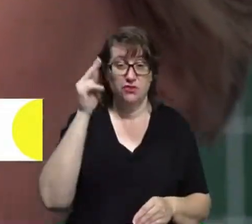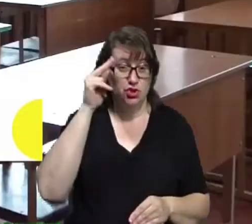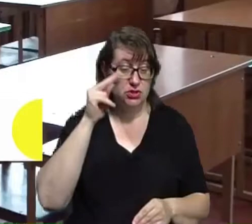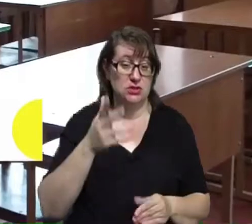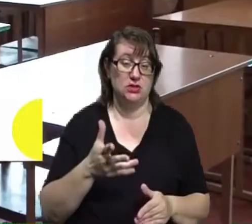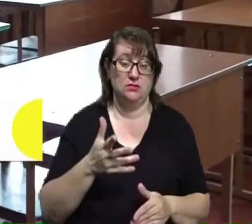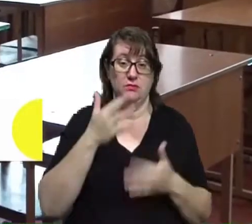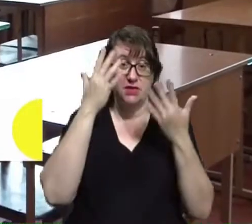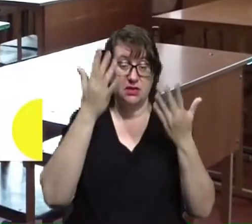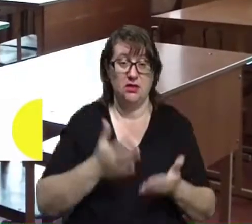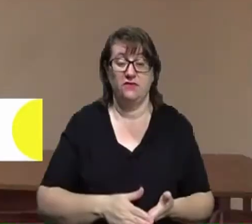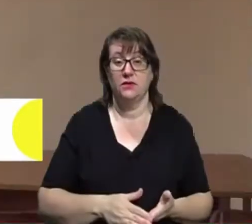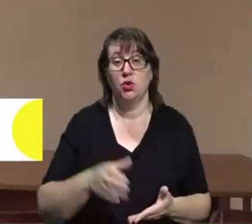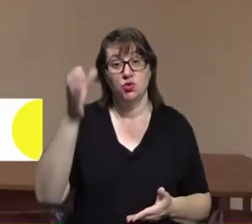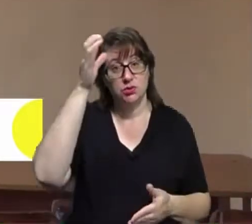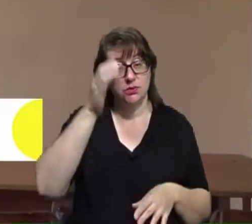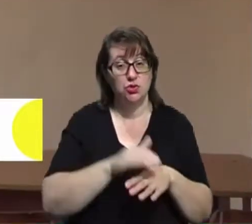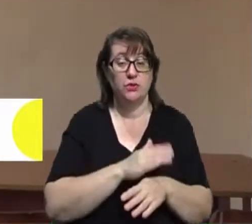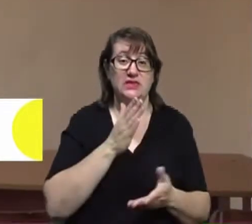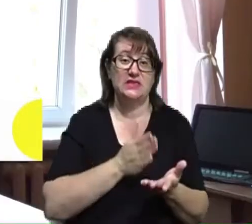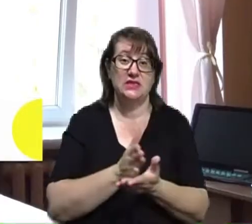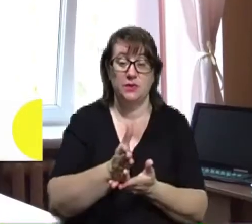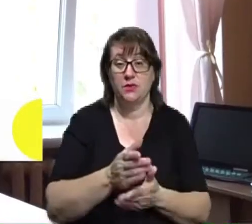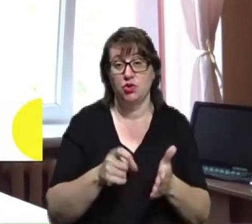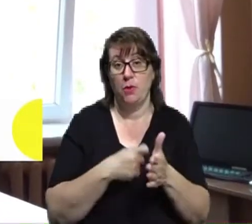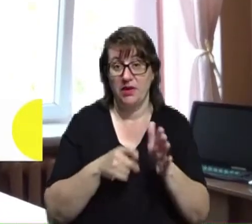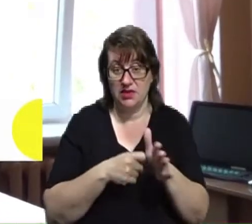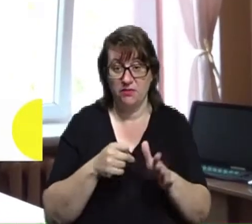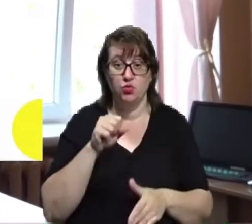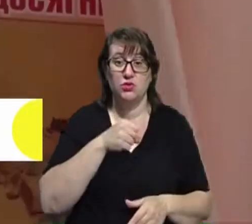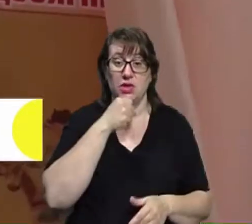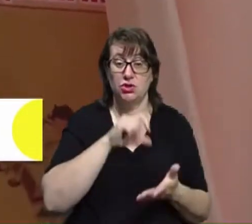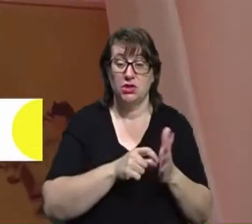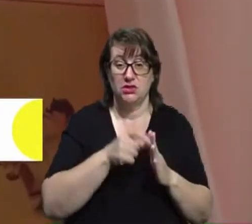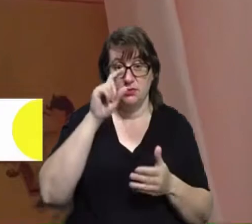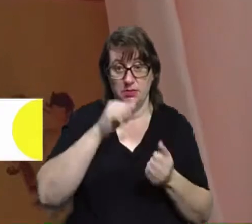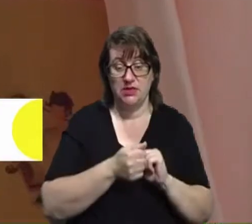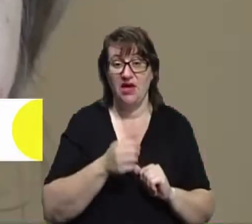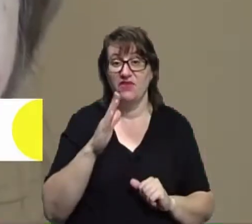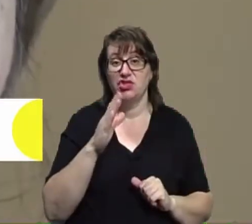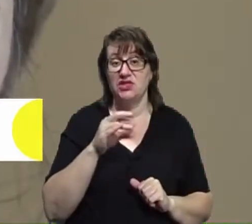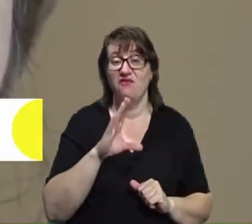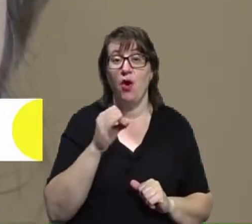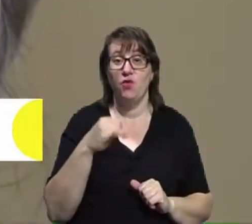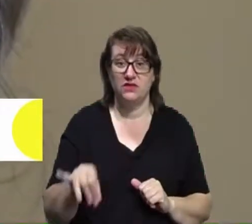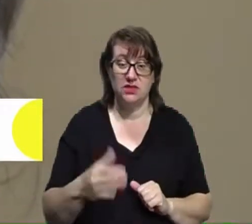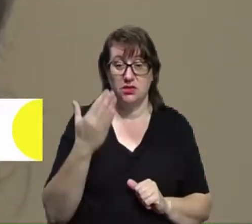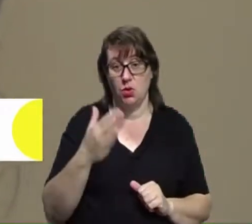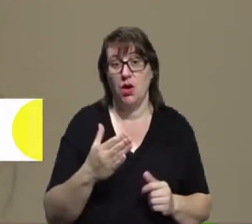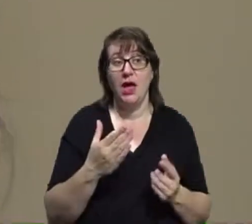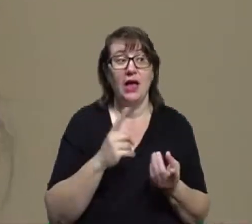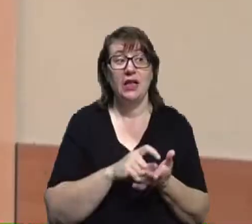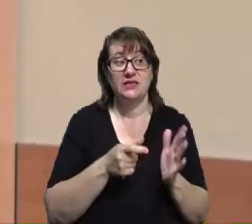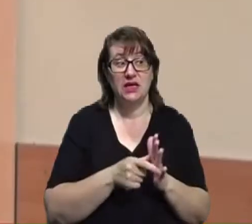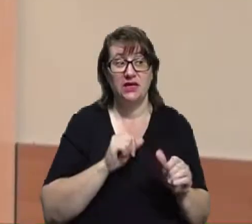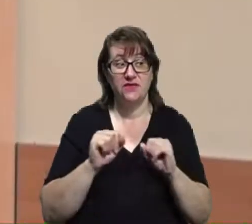мріяв». Розумним, добрим, цілеспрямованим і допитливим у старших класах, пам'ятає В'ячеслав Ваховського і його класна керівниця Людмила